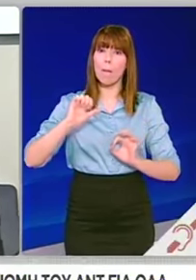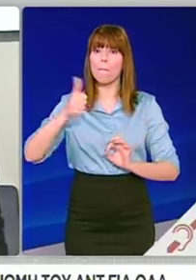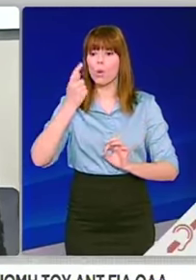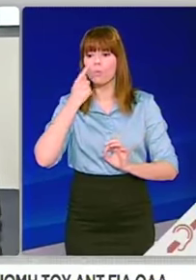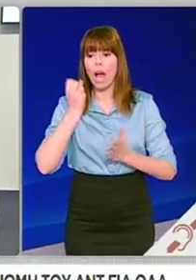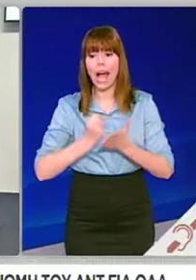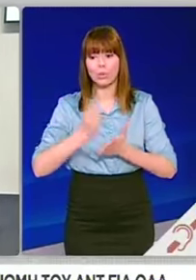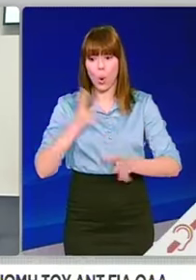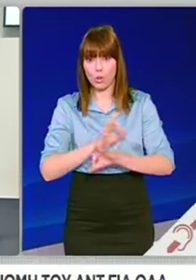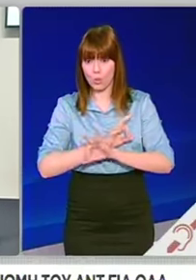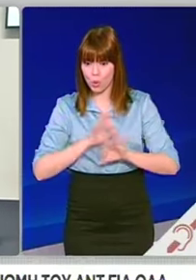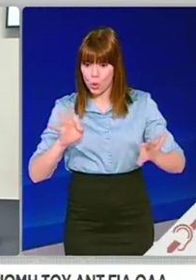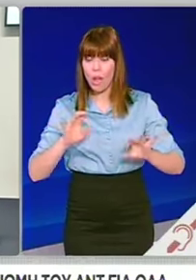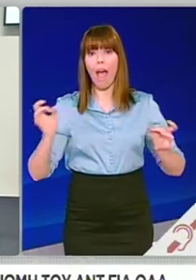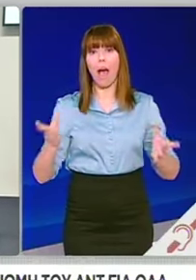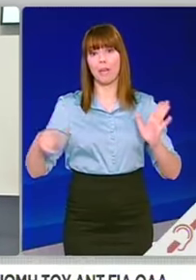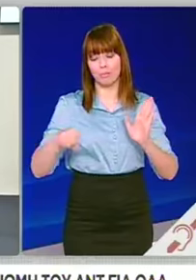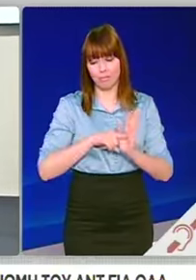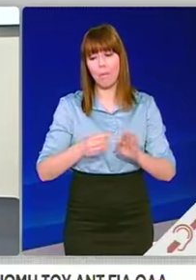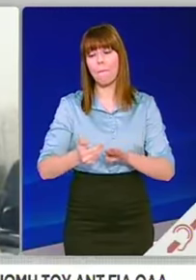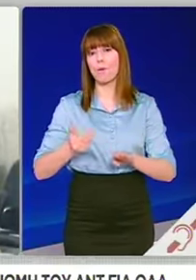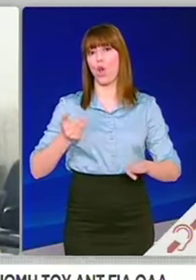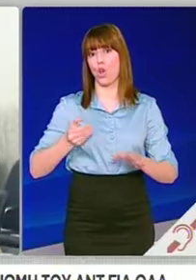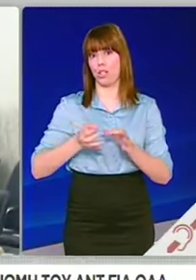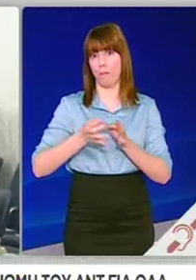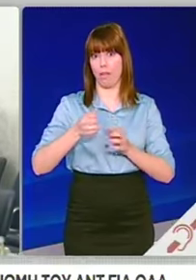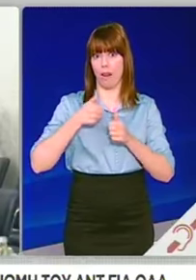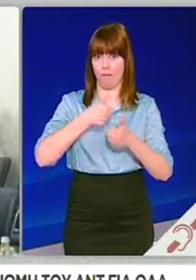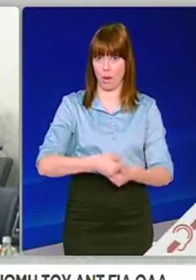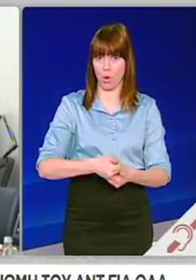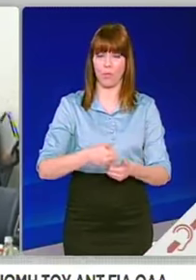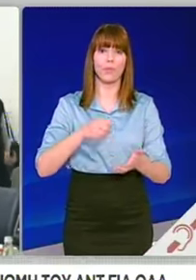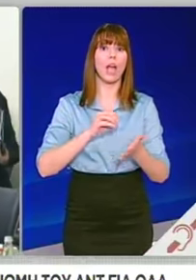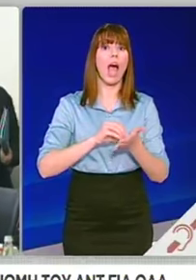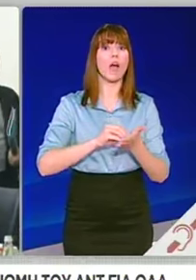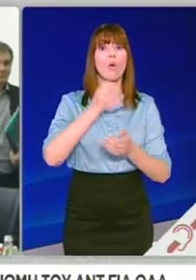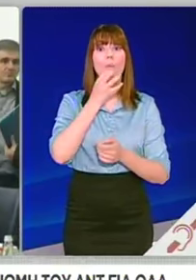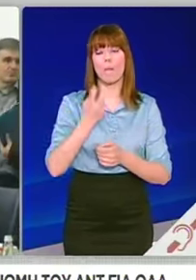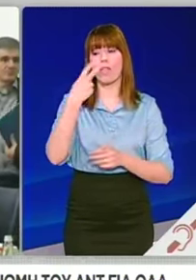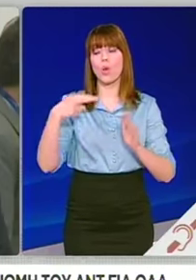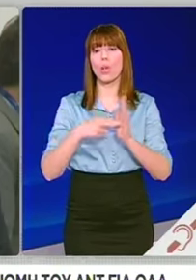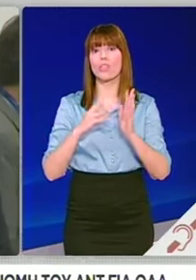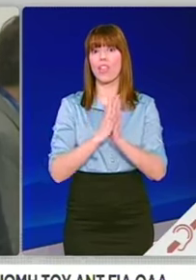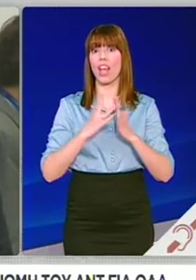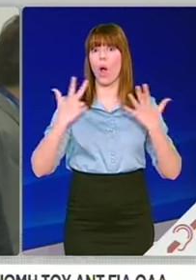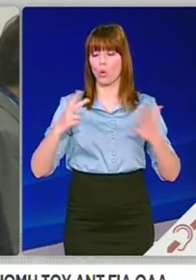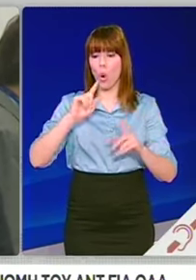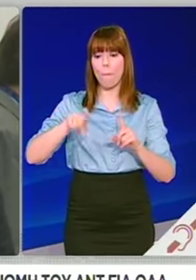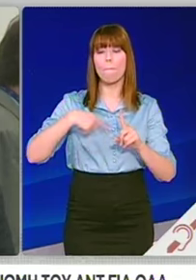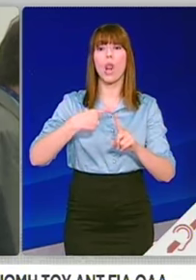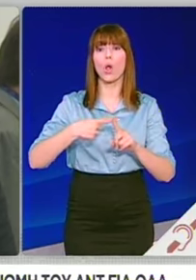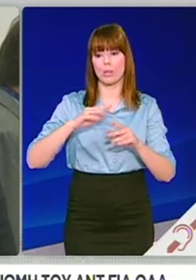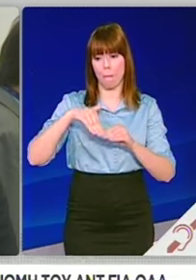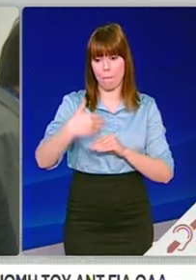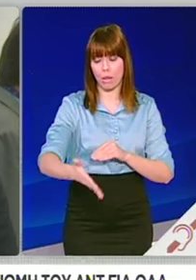αξιολογήσεις. Είπε επίσης ότι το ύψος των δημοσιονομικών πλεονάσματων μετά το 2018 είναι απόφαση πολιτική που θα